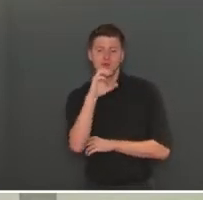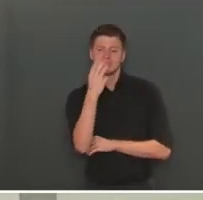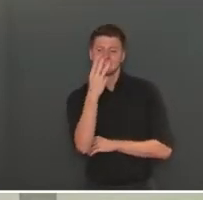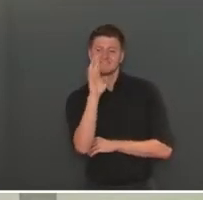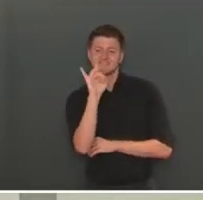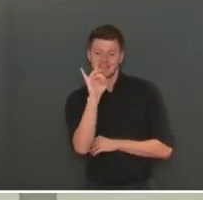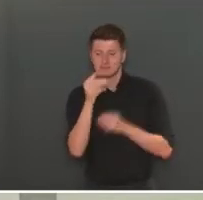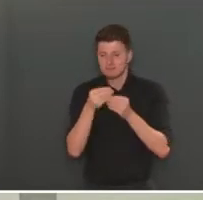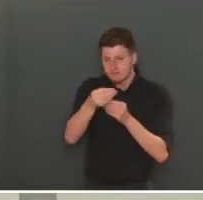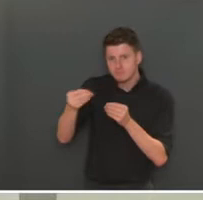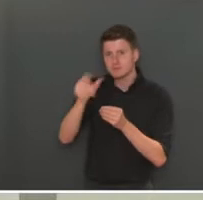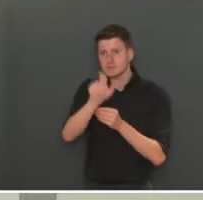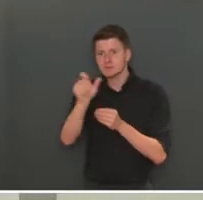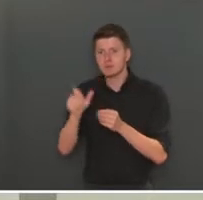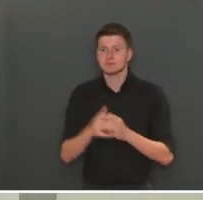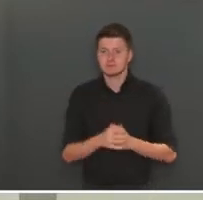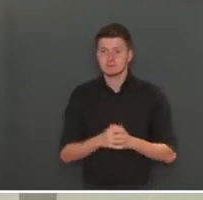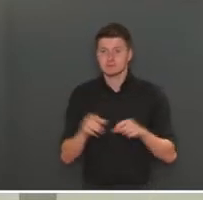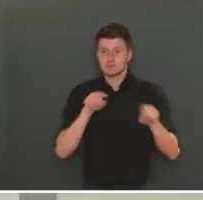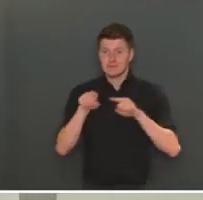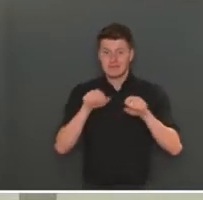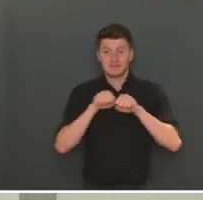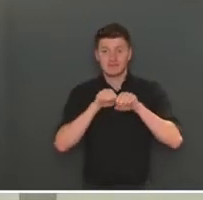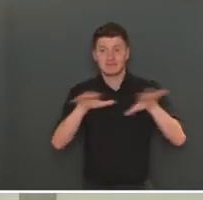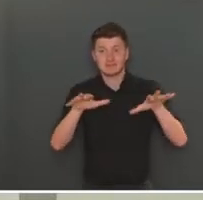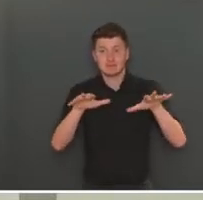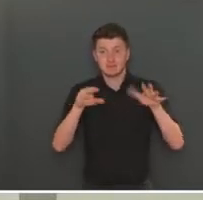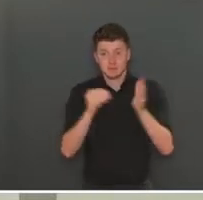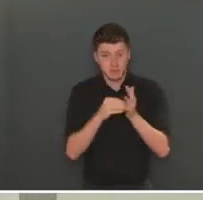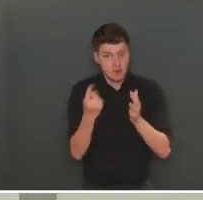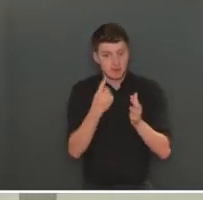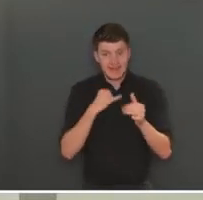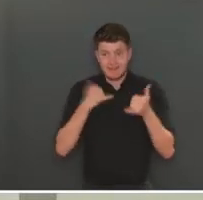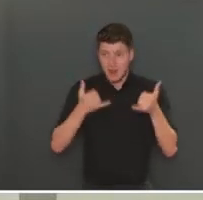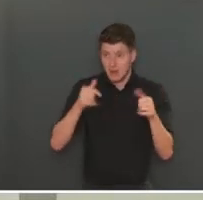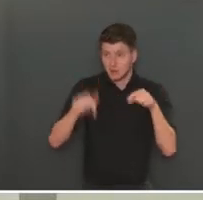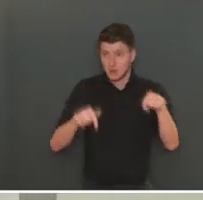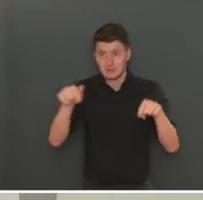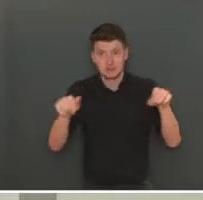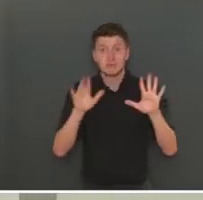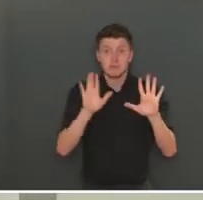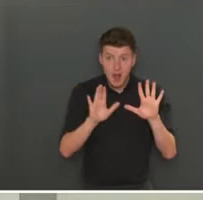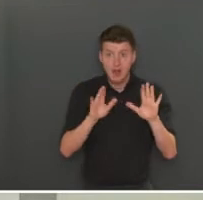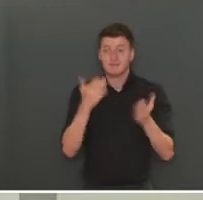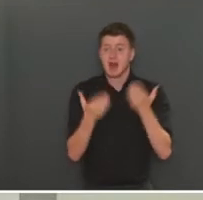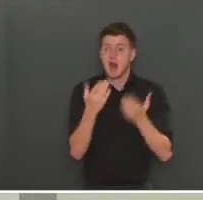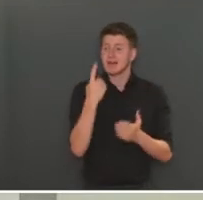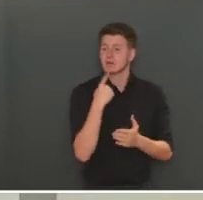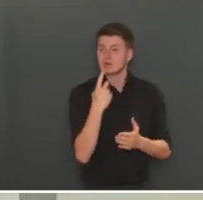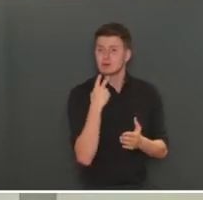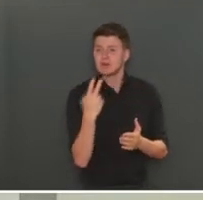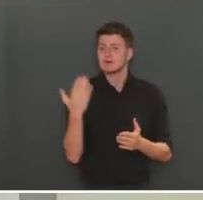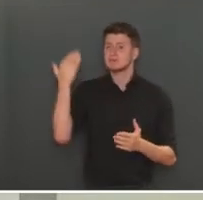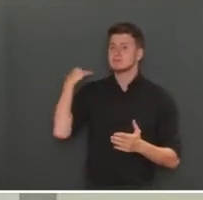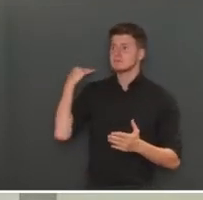,9. En d'autres termes, le virus continue de circuler, mais moins qu'il y